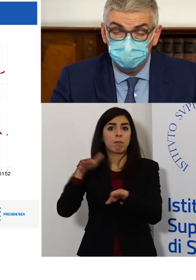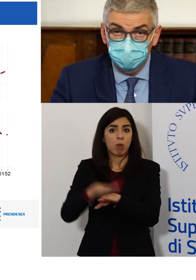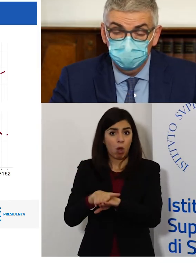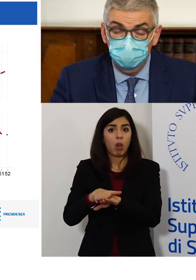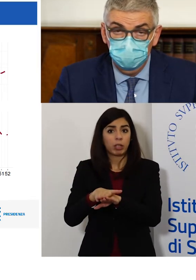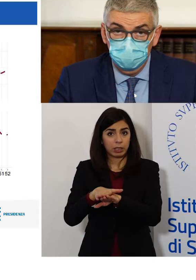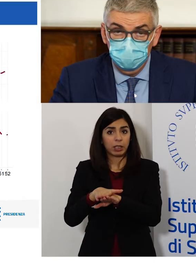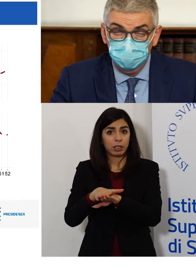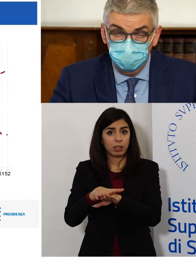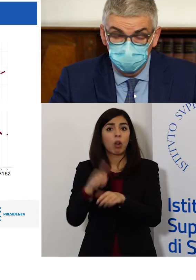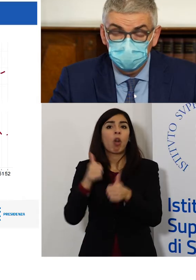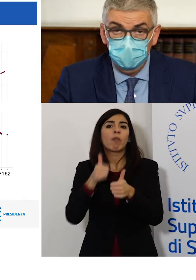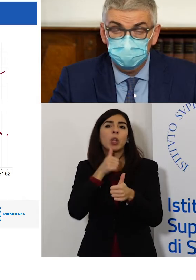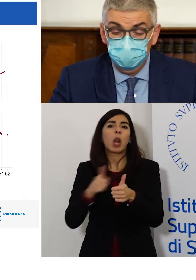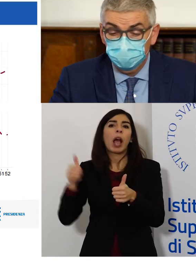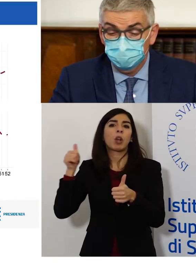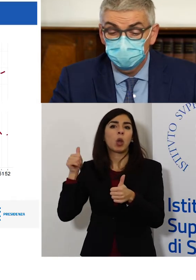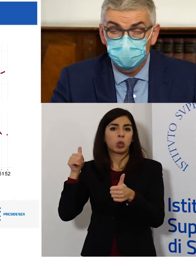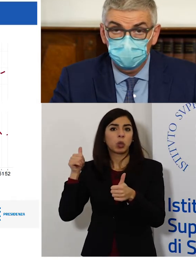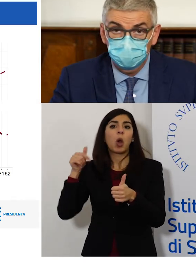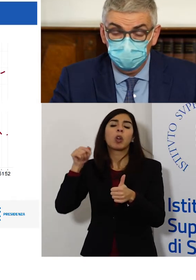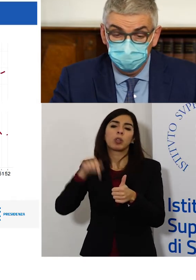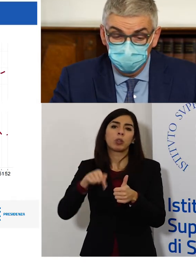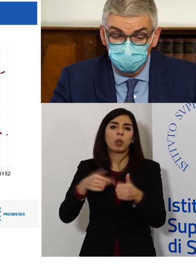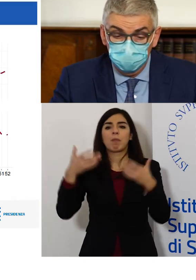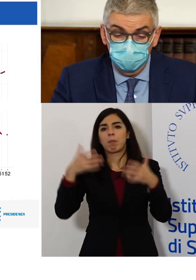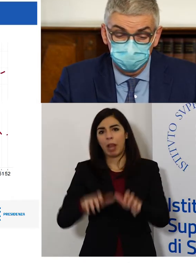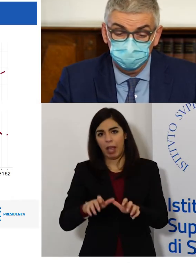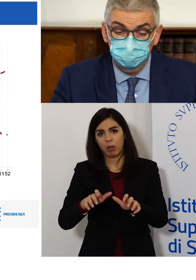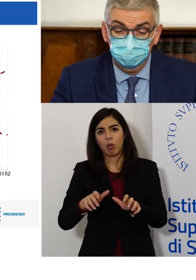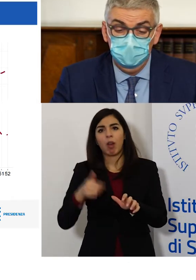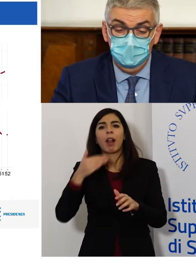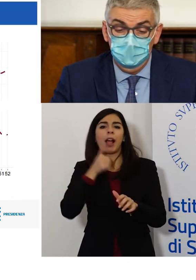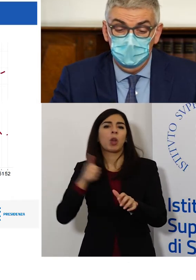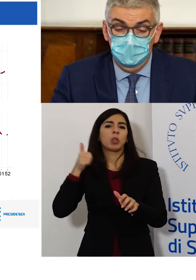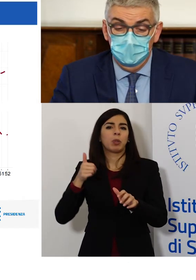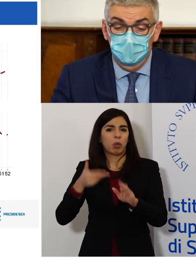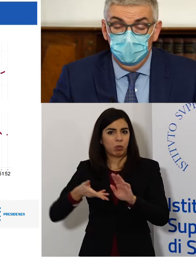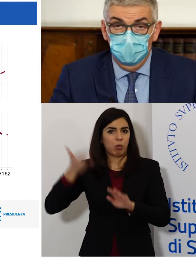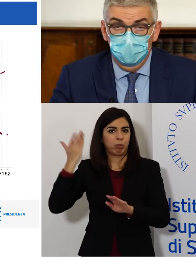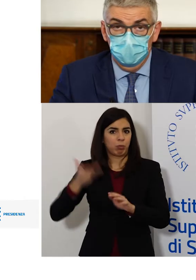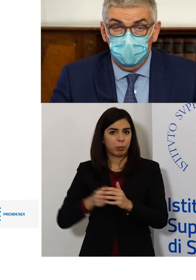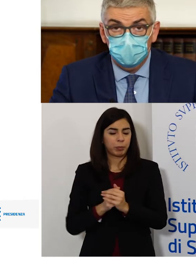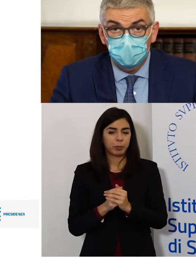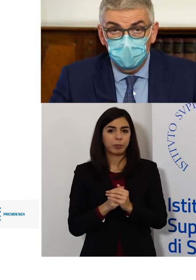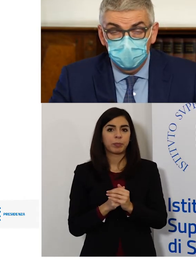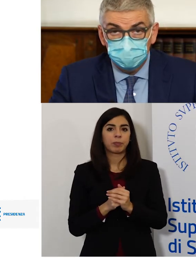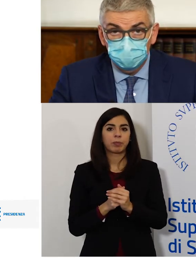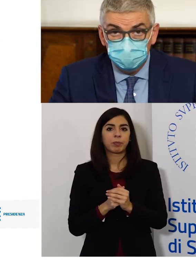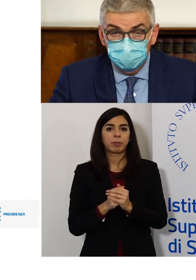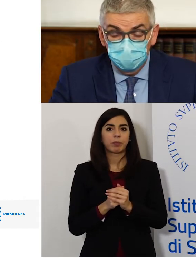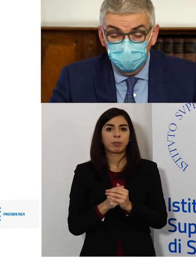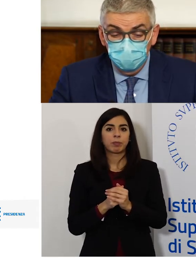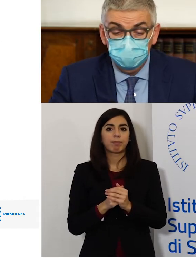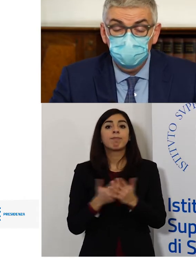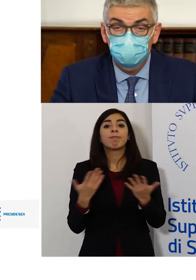sono, sebbene in crescita, ma sono inferiori rispetto a quelli dell'anno scorso. Per quanto riguarda